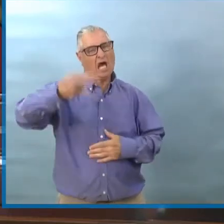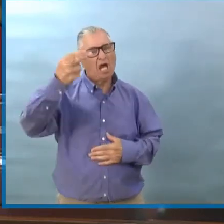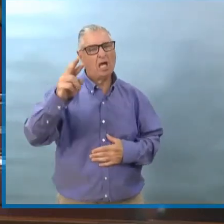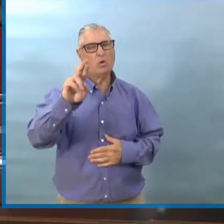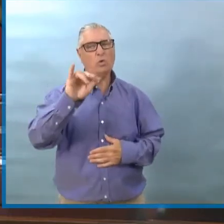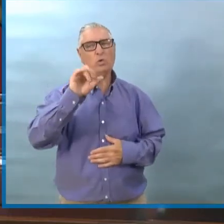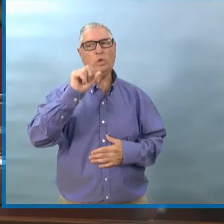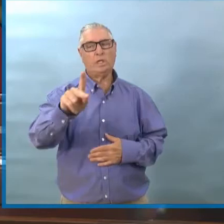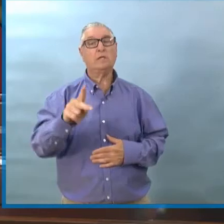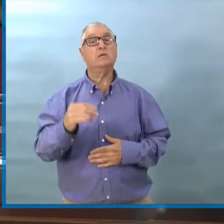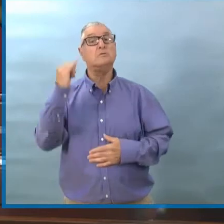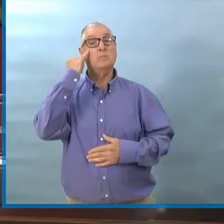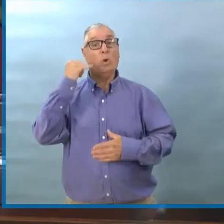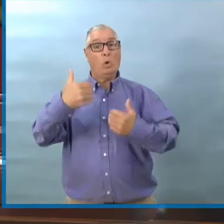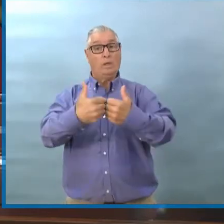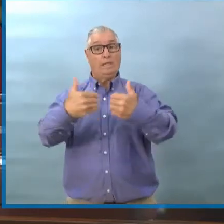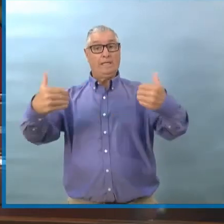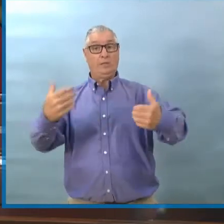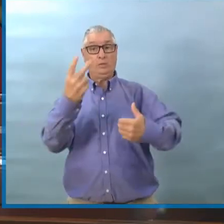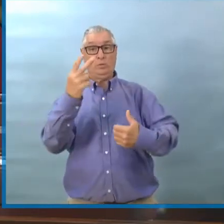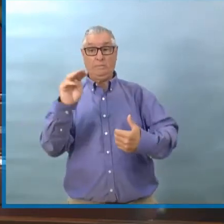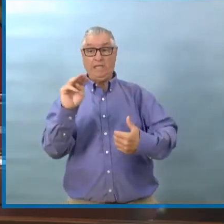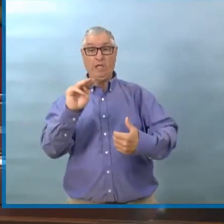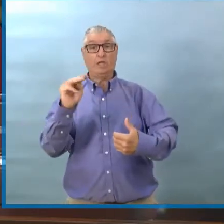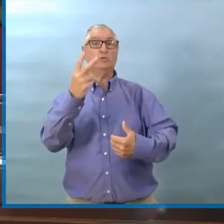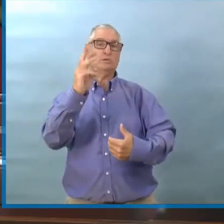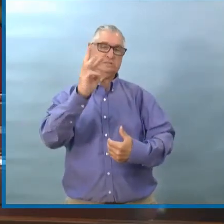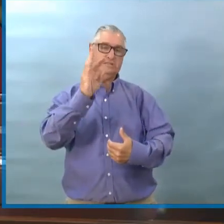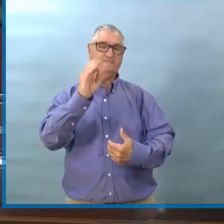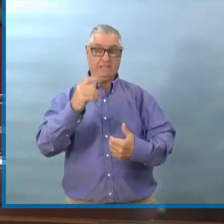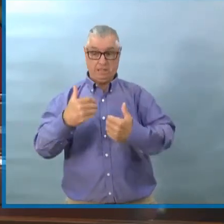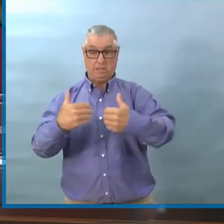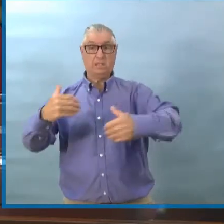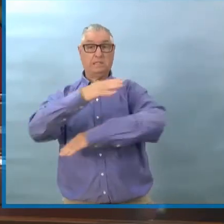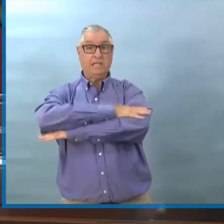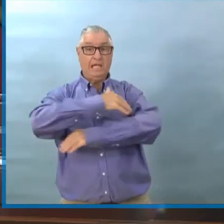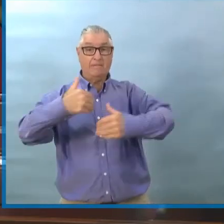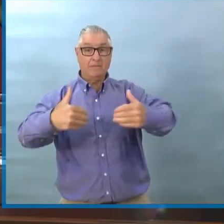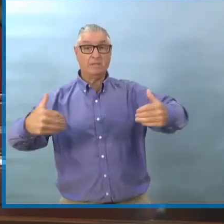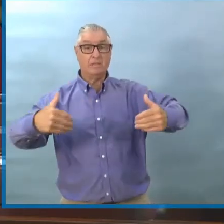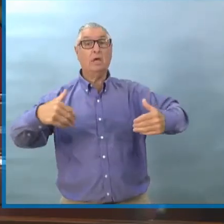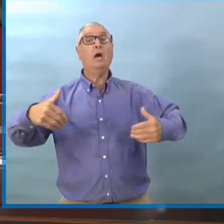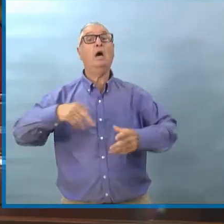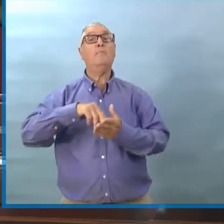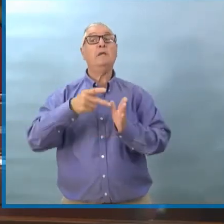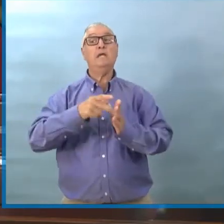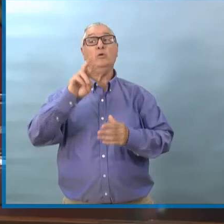des contacts proches prolongés dans des endroits à l'intérieur.